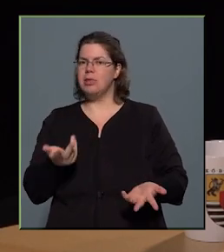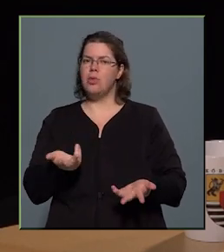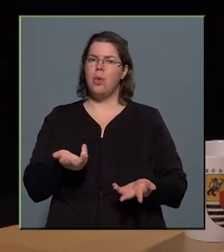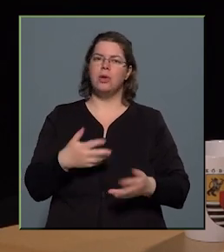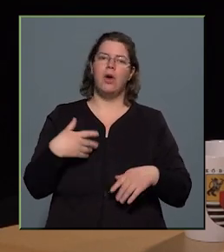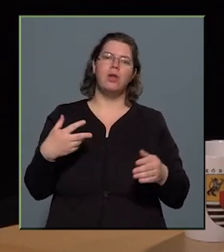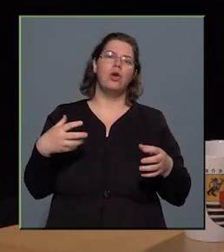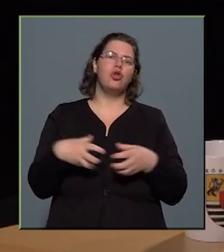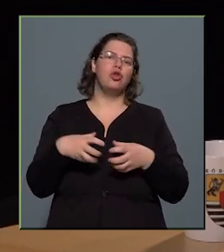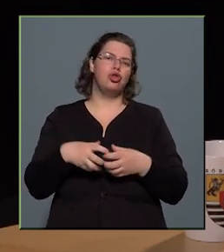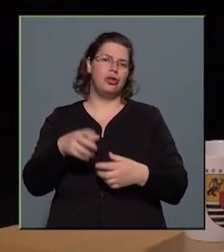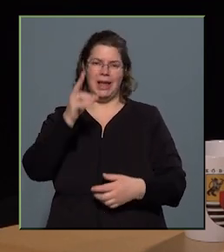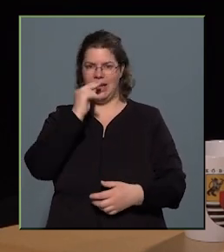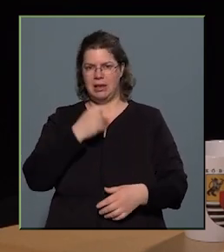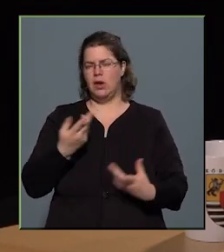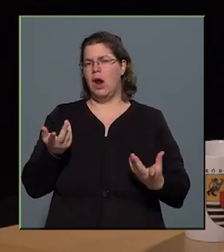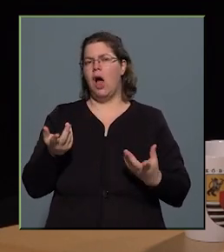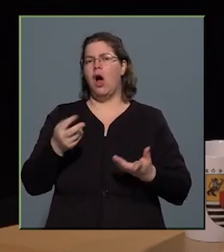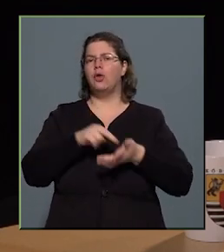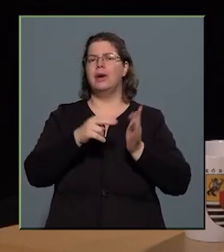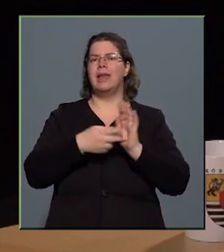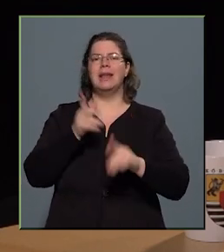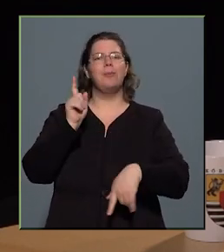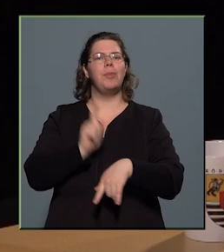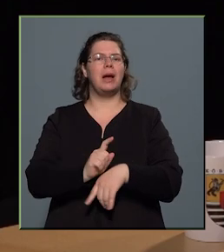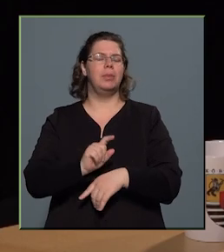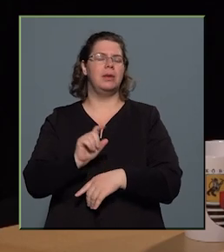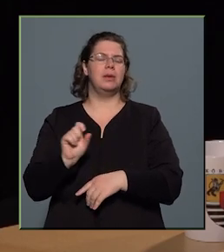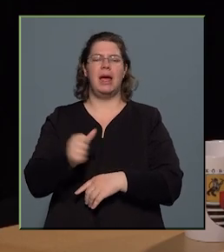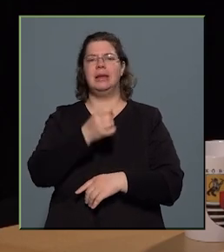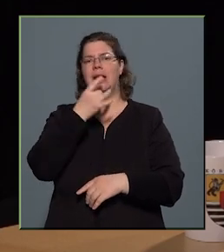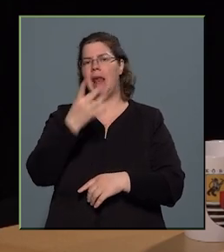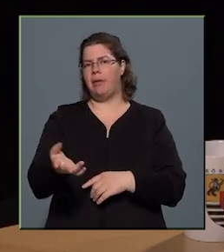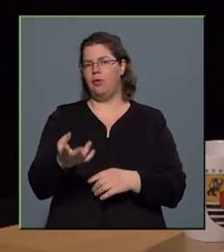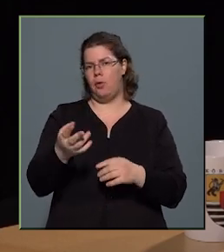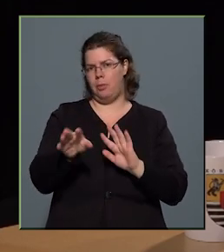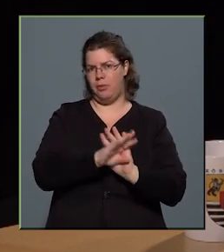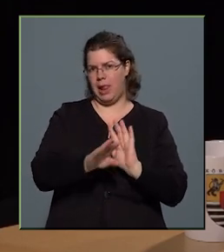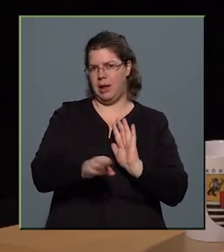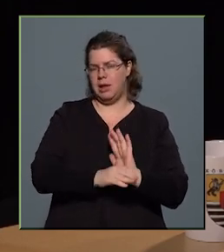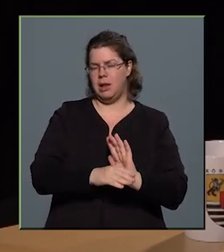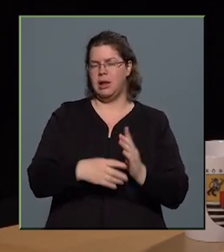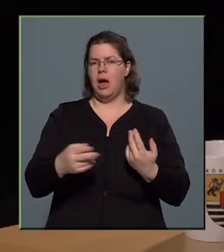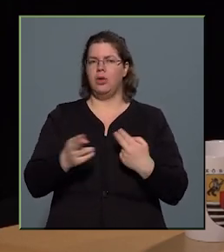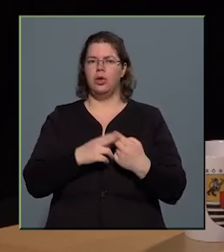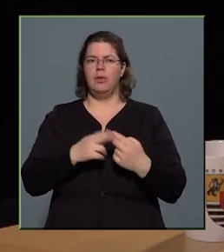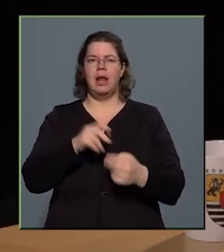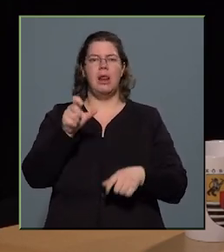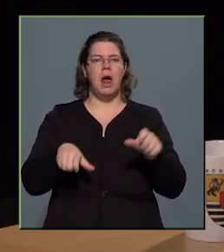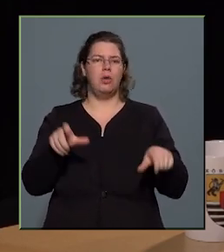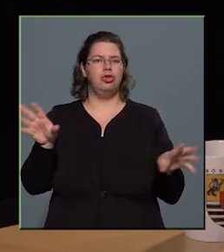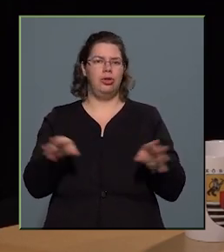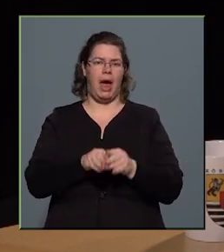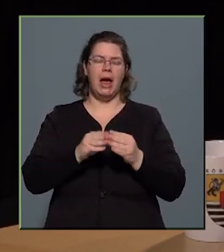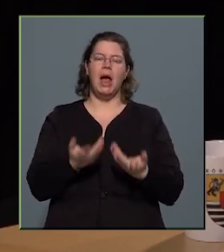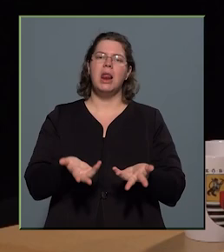rendőröknek. Igazából a körzeti megbizottnak az egyik legfőbb feladata, közvetően a lakossággal, a